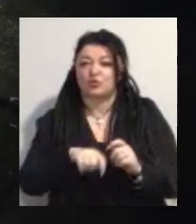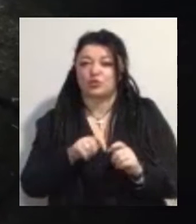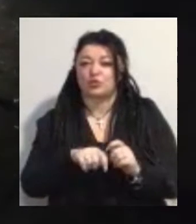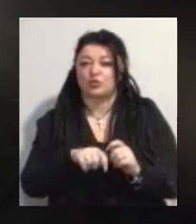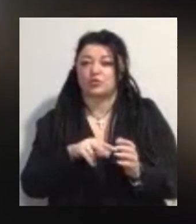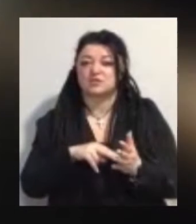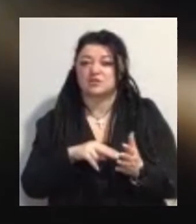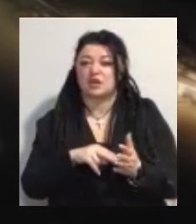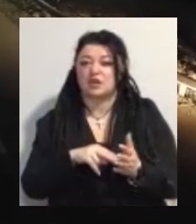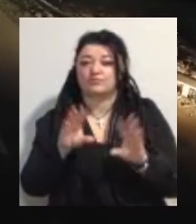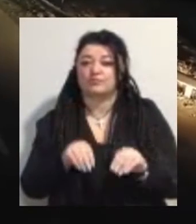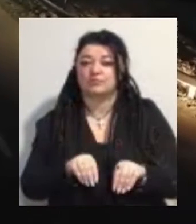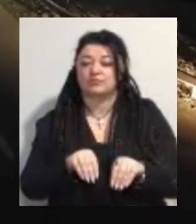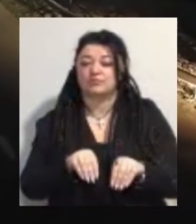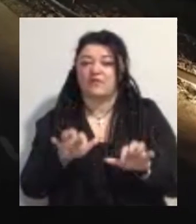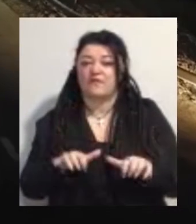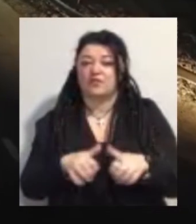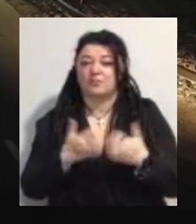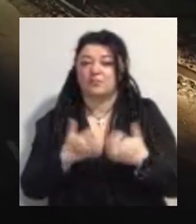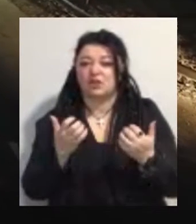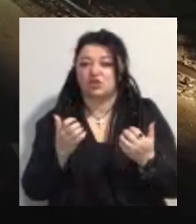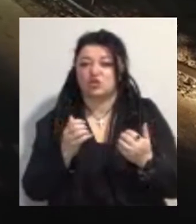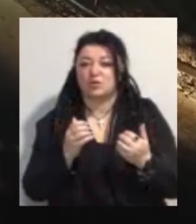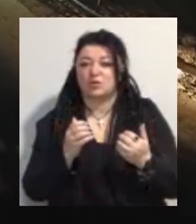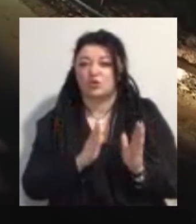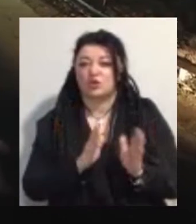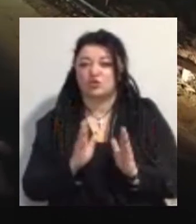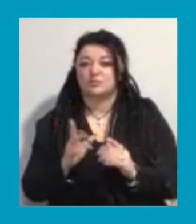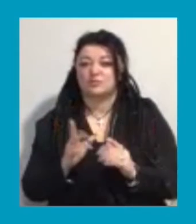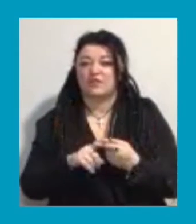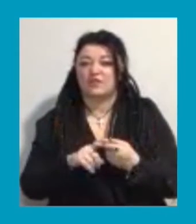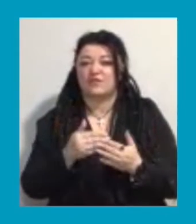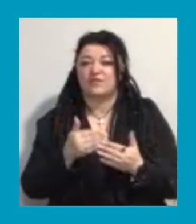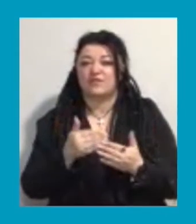здійснюється в автоматичному режимі, залежно від зовнішнього освітлення.